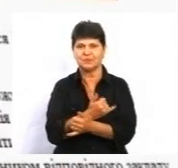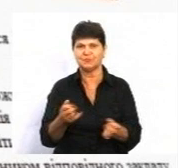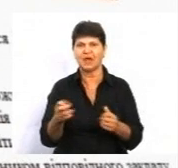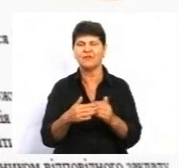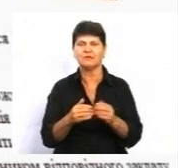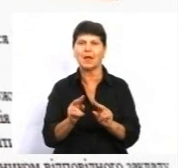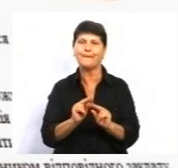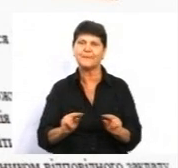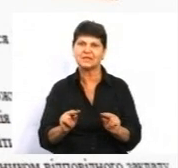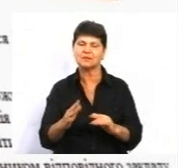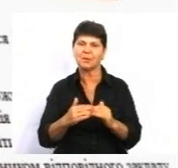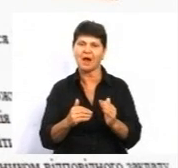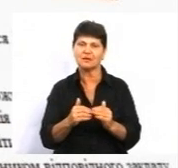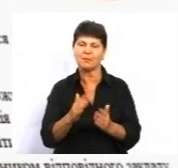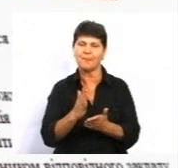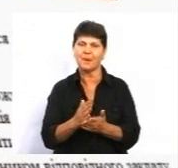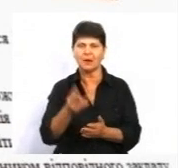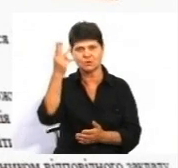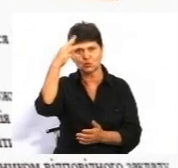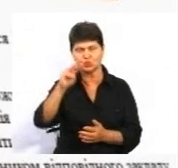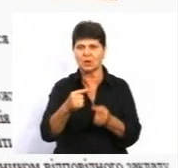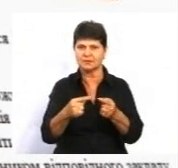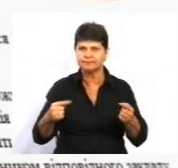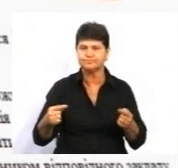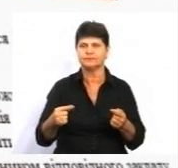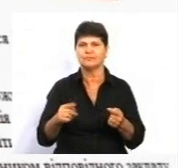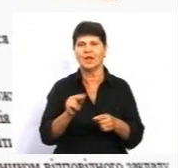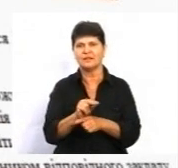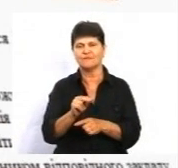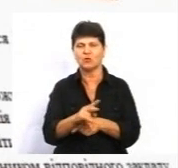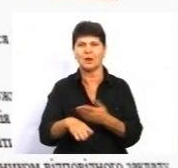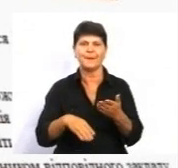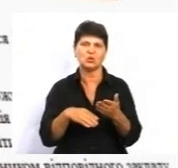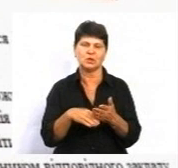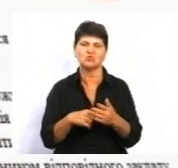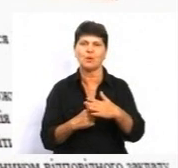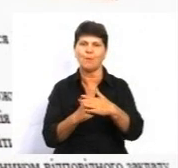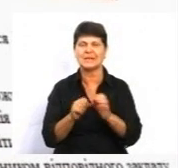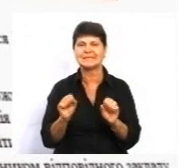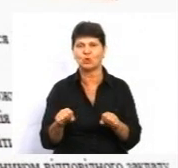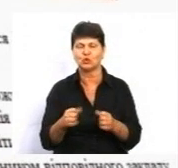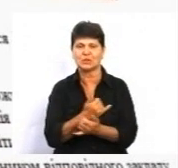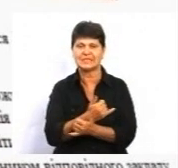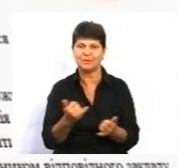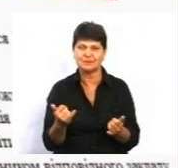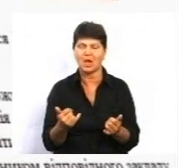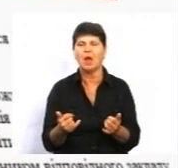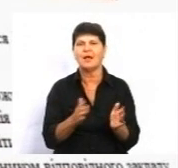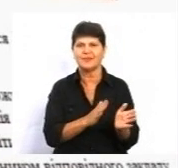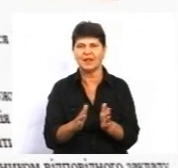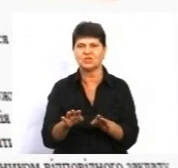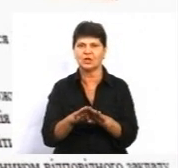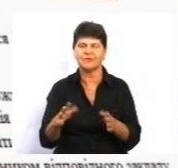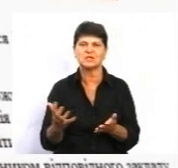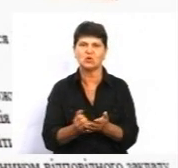педагогічними кадрами, має сучасну матеріально-технічну і навчально-методичну базу, спроможність забезпечувати на належному рівні здобуття